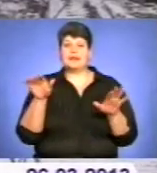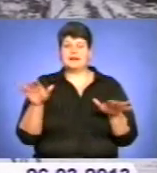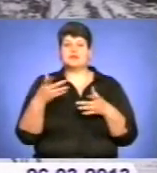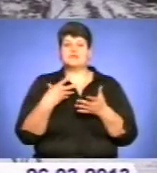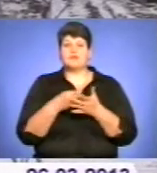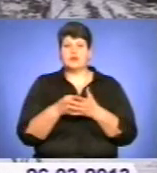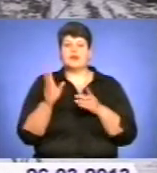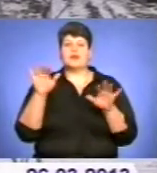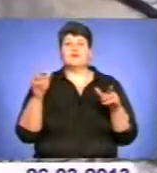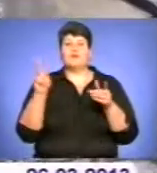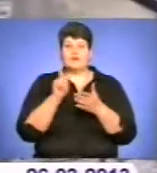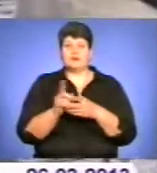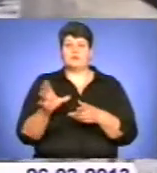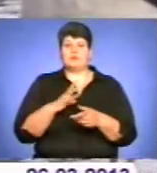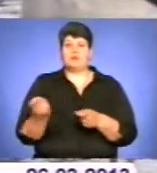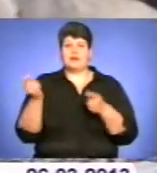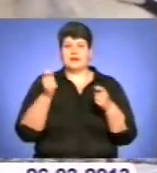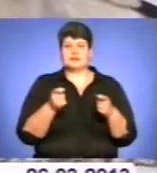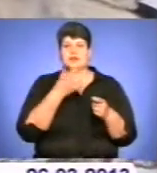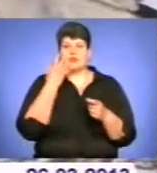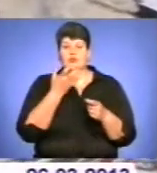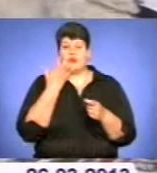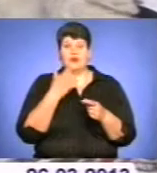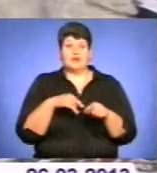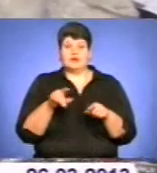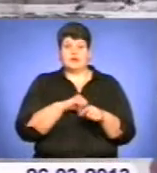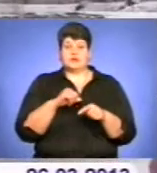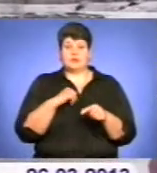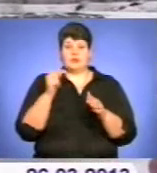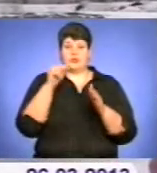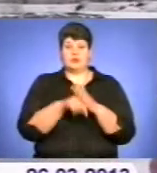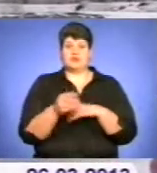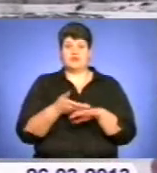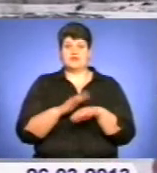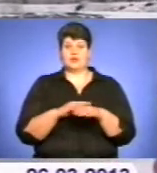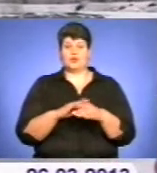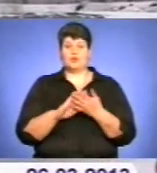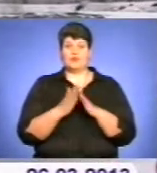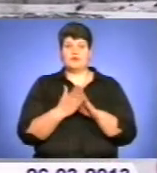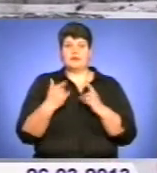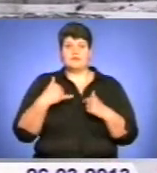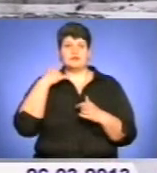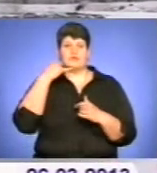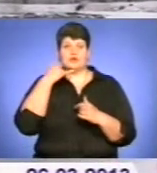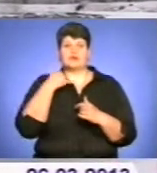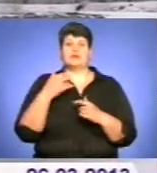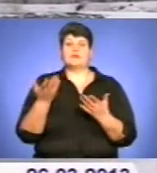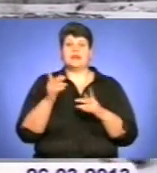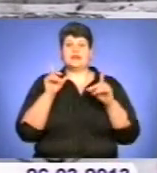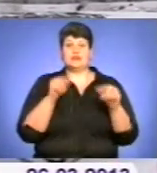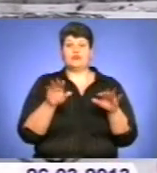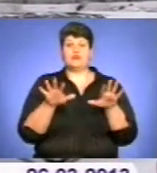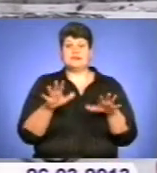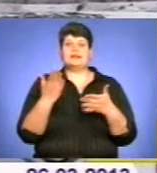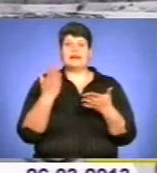крилах лелеки мали принести тепло, проте самі потрапили в екстремальні умови. Нам телефонують, ми в'їжджаємо місця до є лелеки, відвозимо